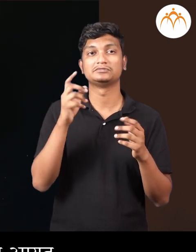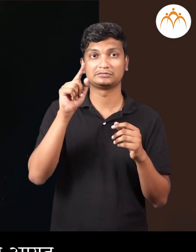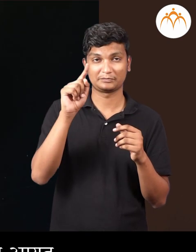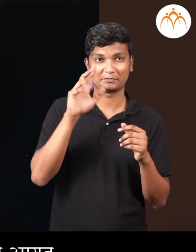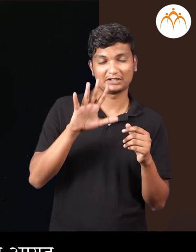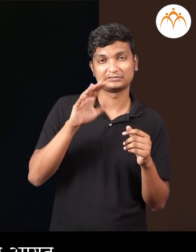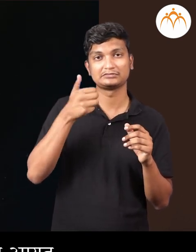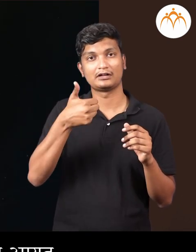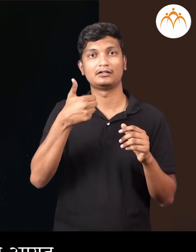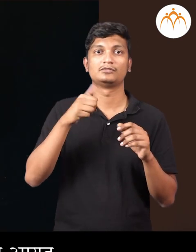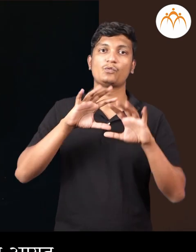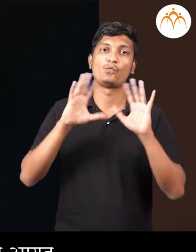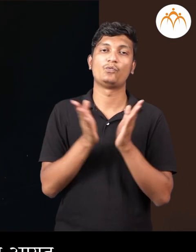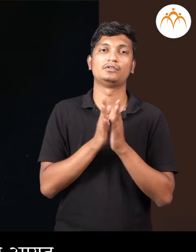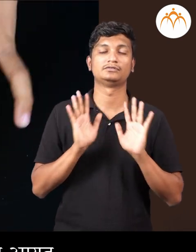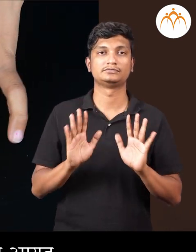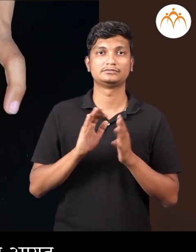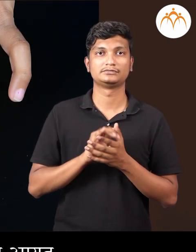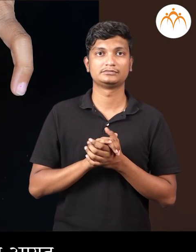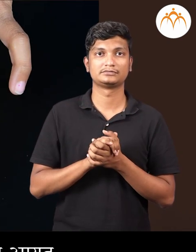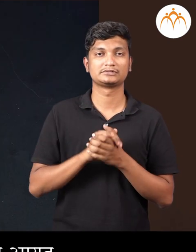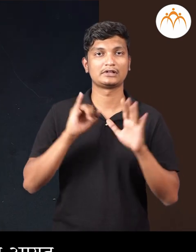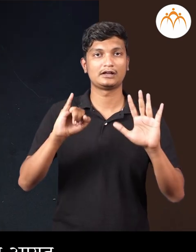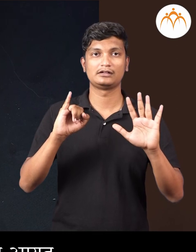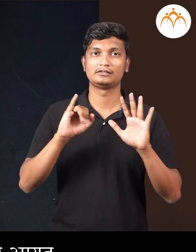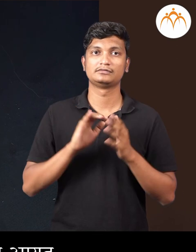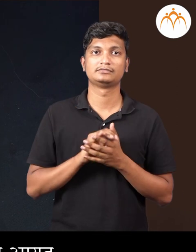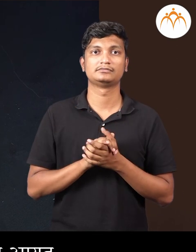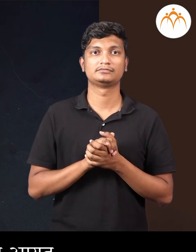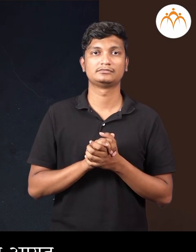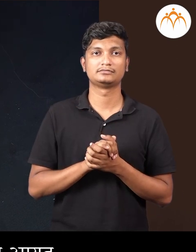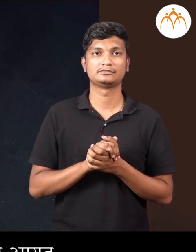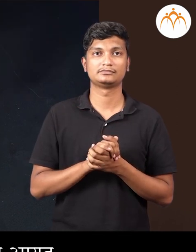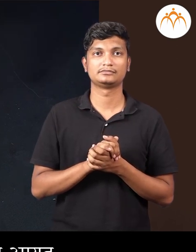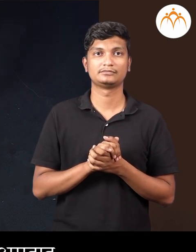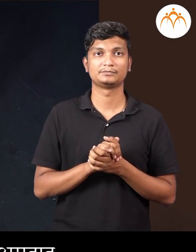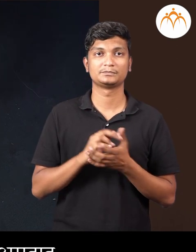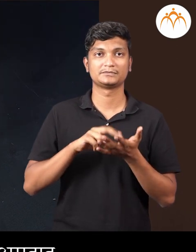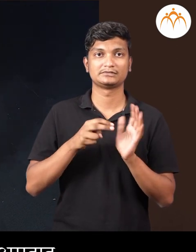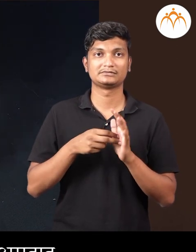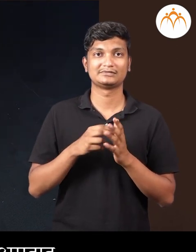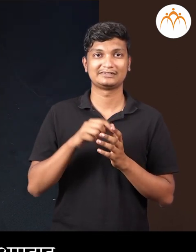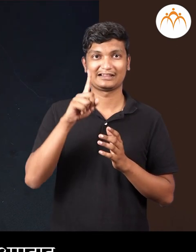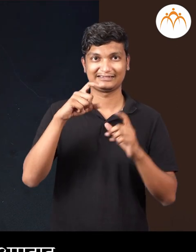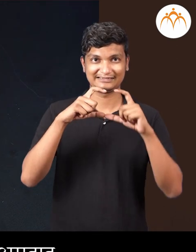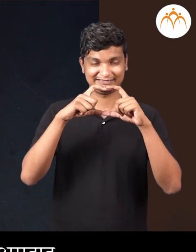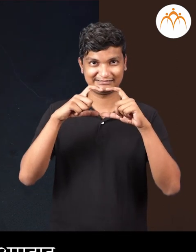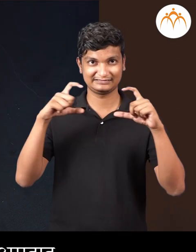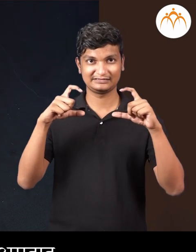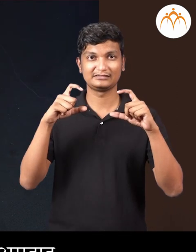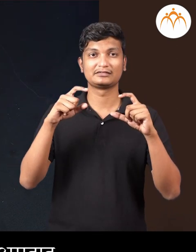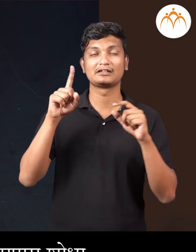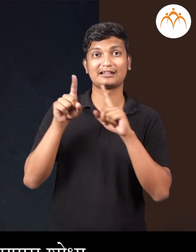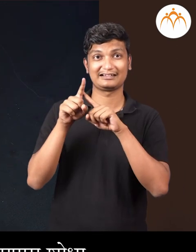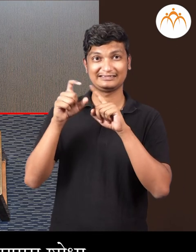1, 2, 3, 4, 5, सहा, एकुन सहा आयत, कि 1 आयत आला 4 कड़ा